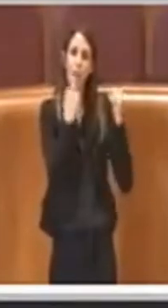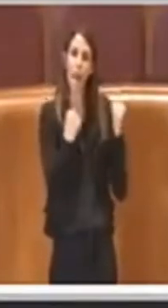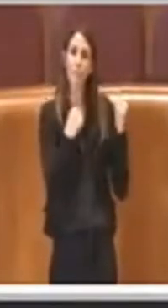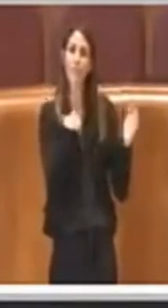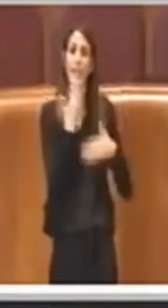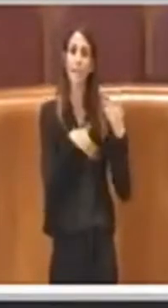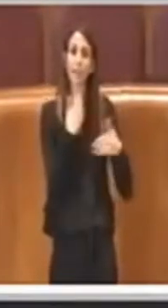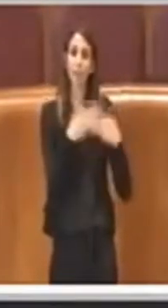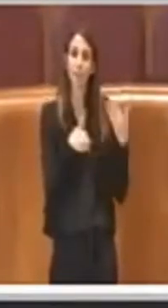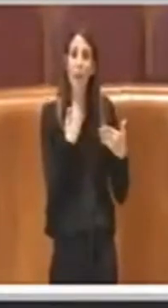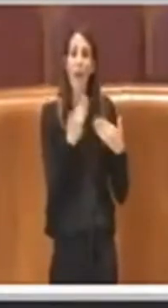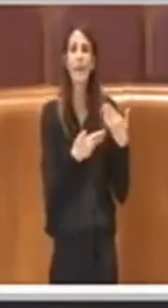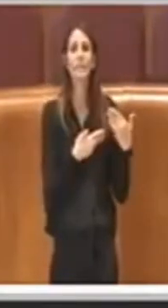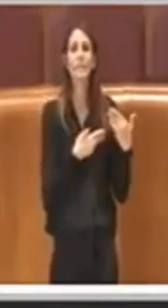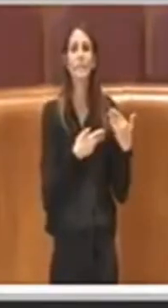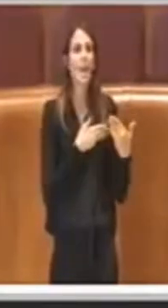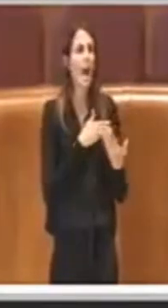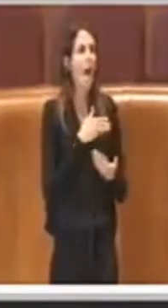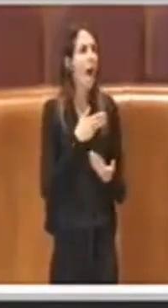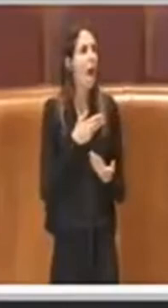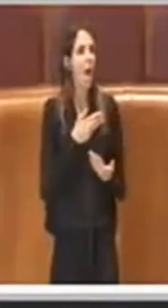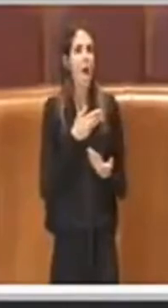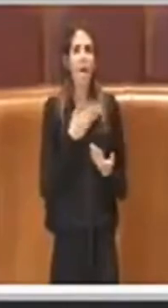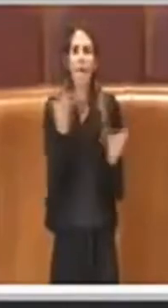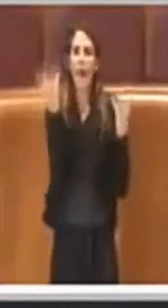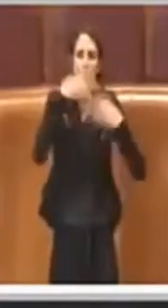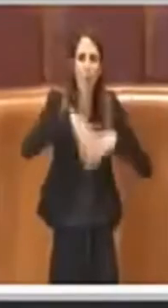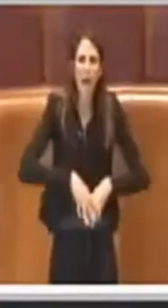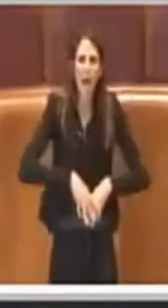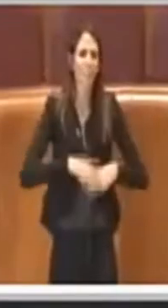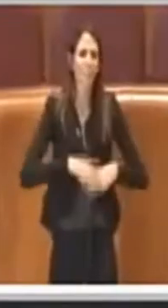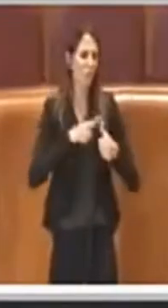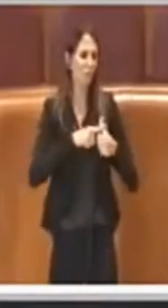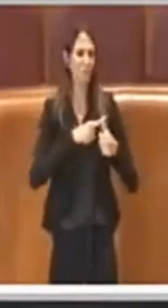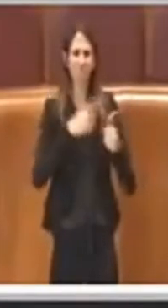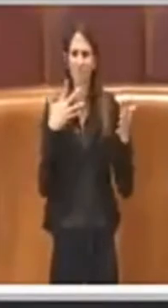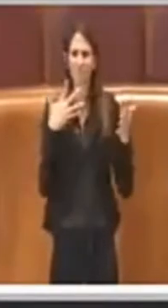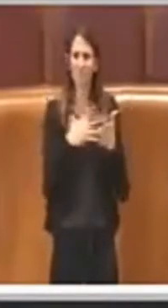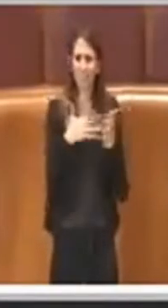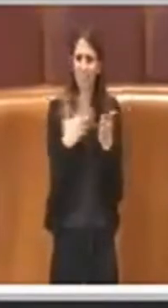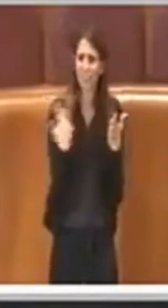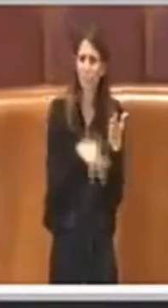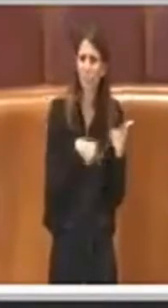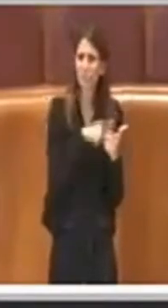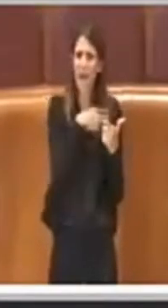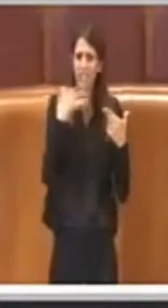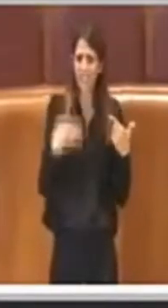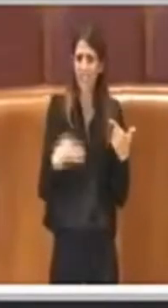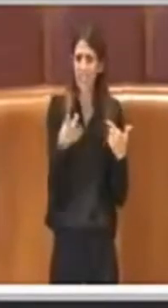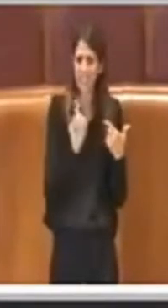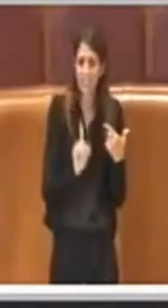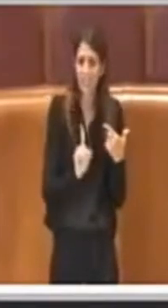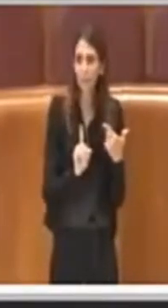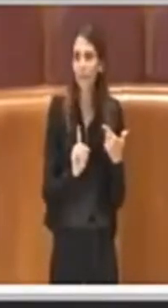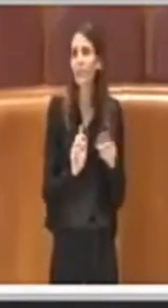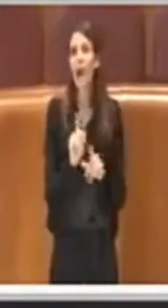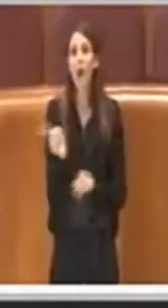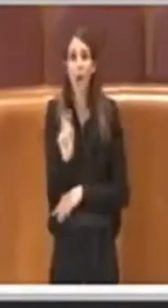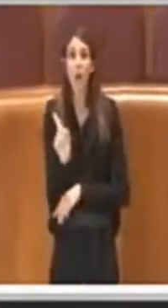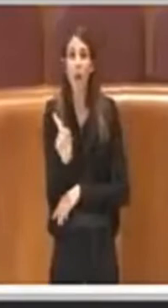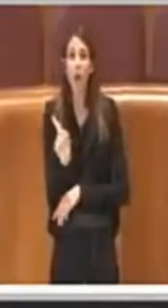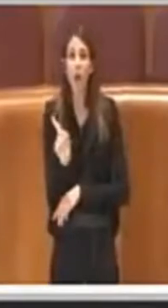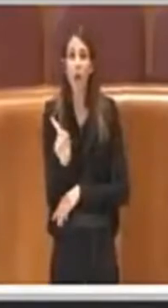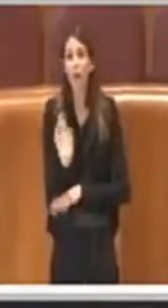creerà degrado, si creerà pericolo, insicurezza sociale, diciamo che noi vogliamo andare esattamente controcorrente